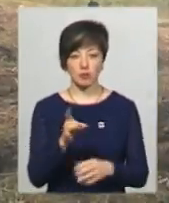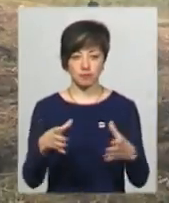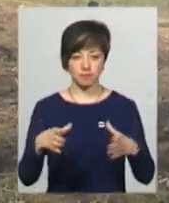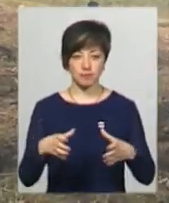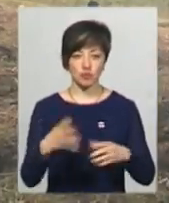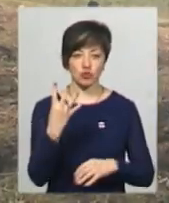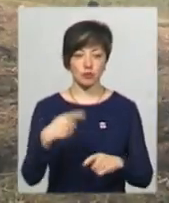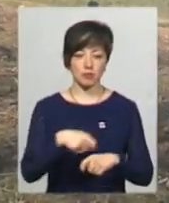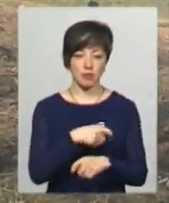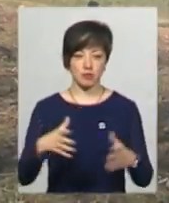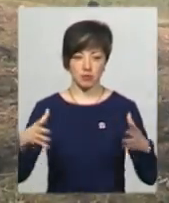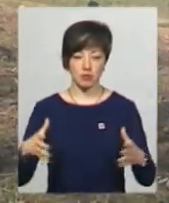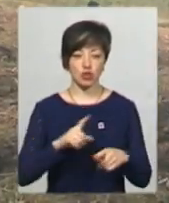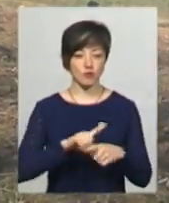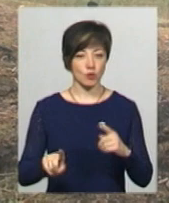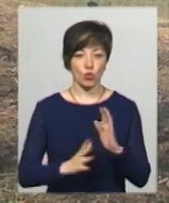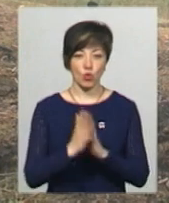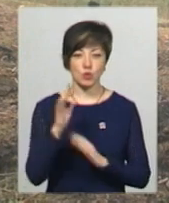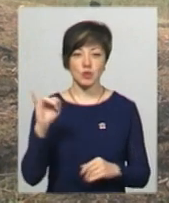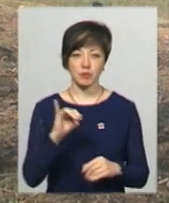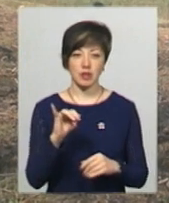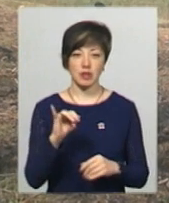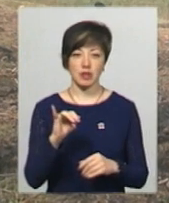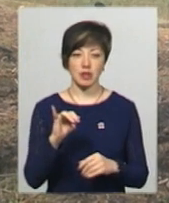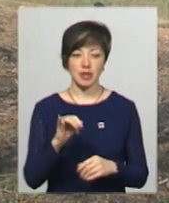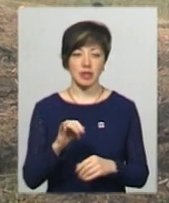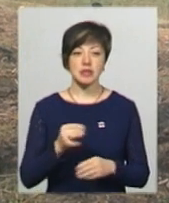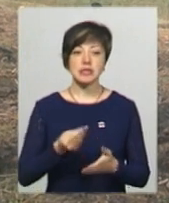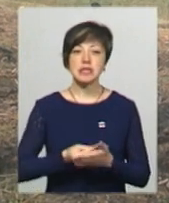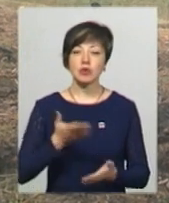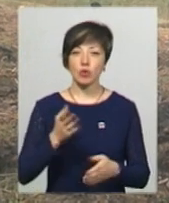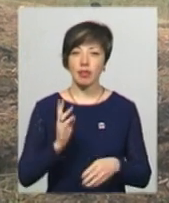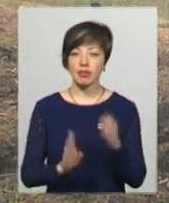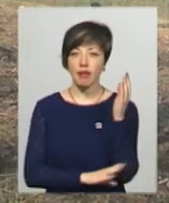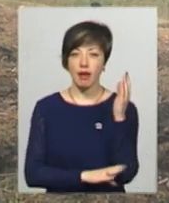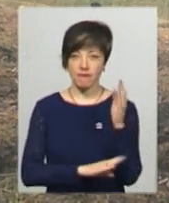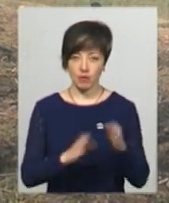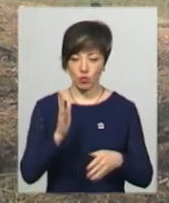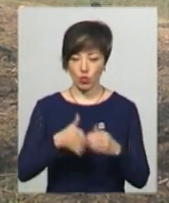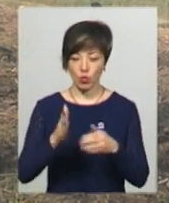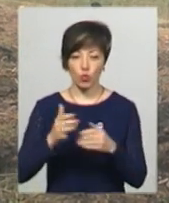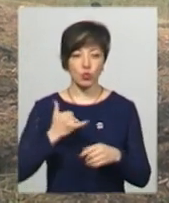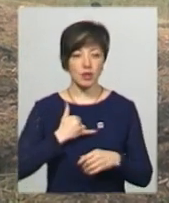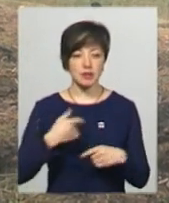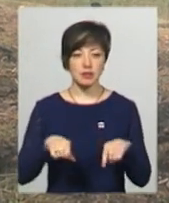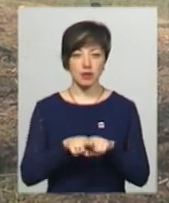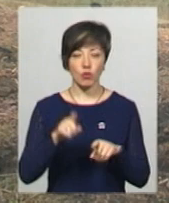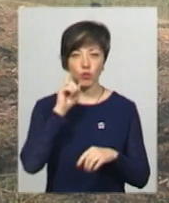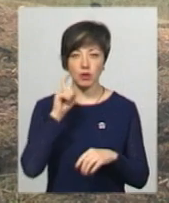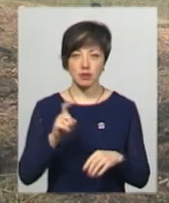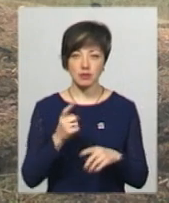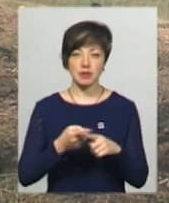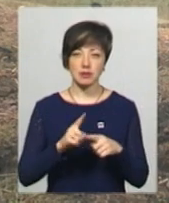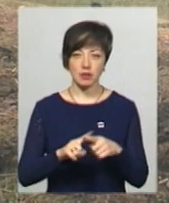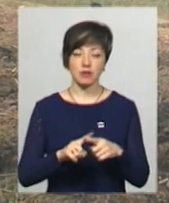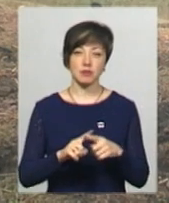4 метрів. Він є досить швидкорослим і з ціною деревиною. В нас на Україні такі лісові культури, створені з догласію Мензіса,